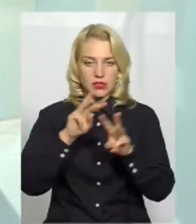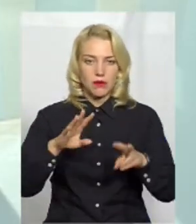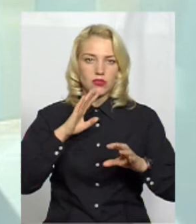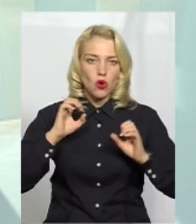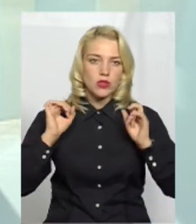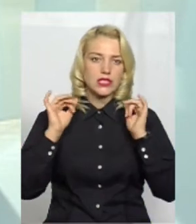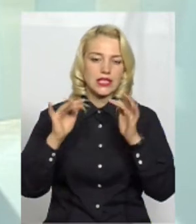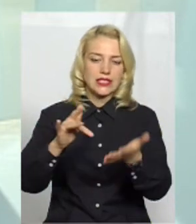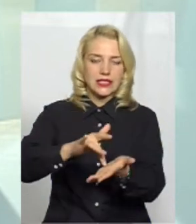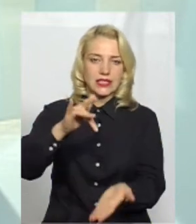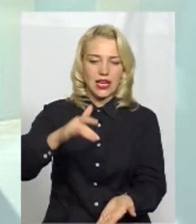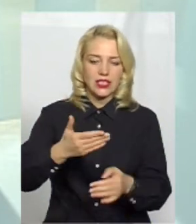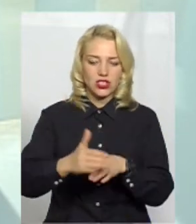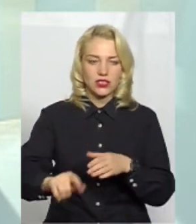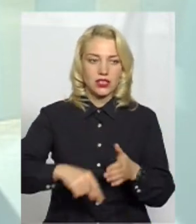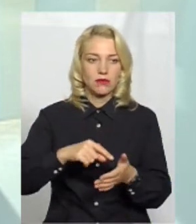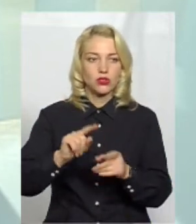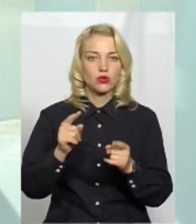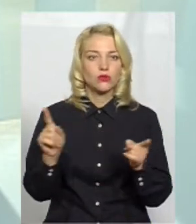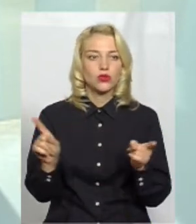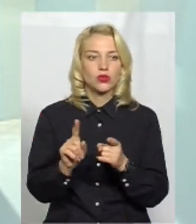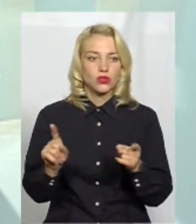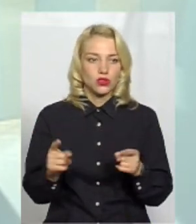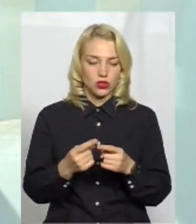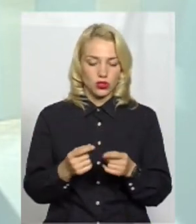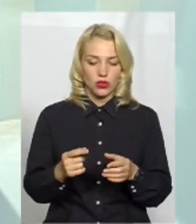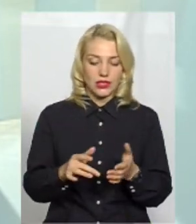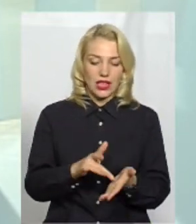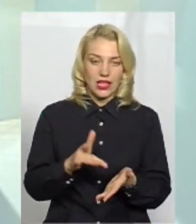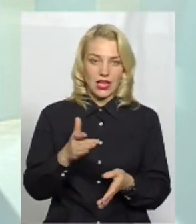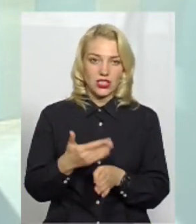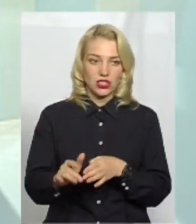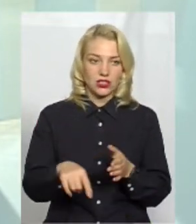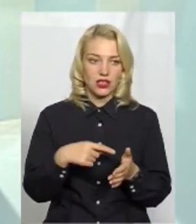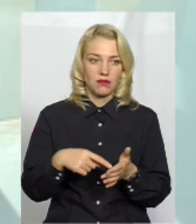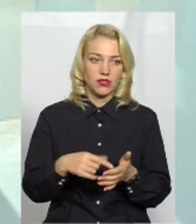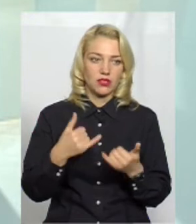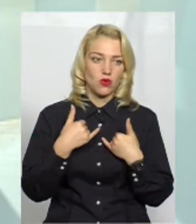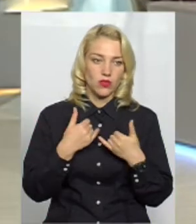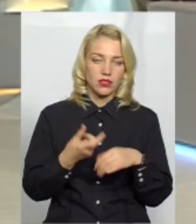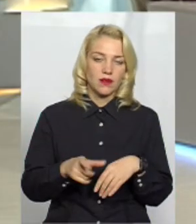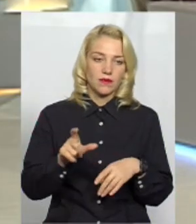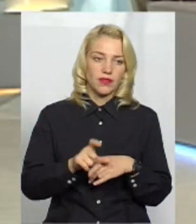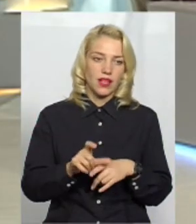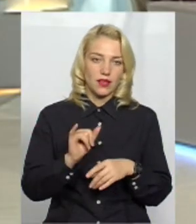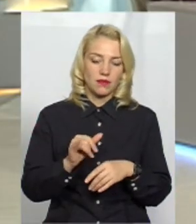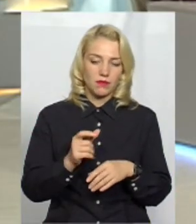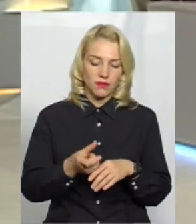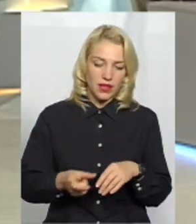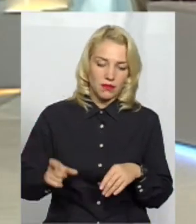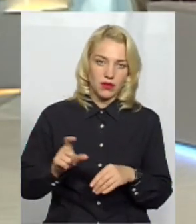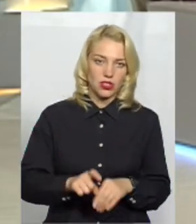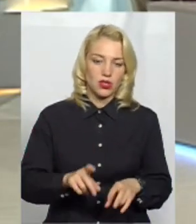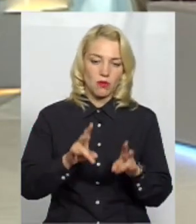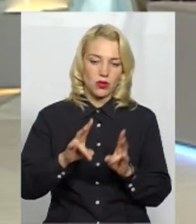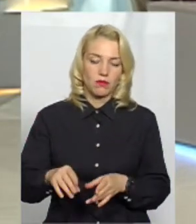достатньо в центральній частині міста, тому що якраз центральна частина міста в нас найбільш потерпає